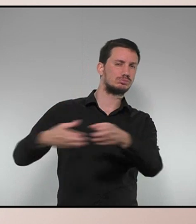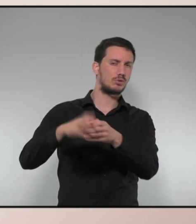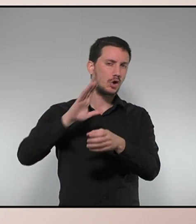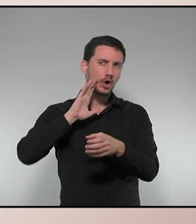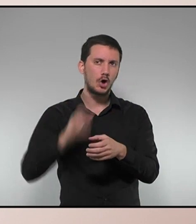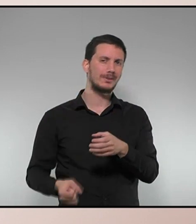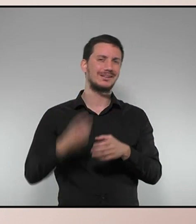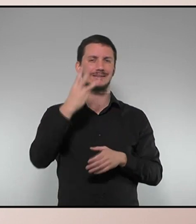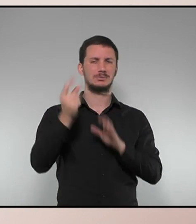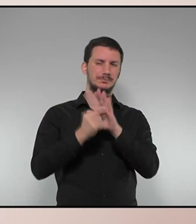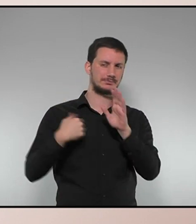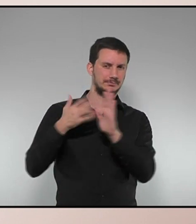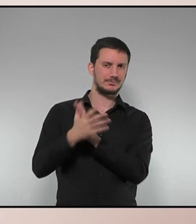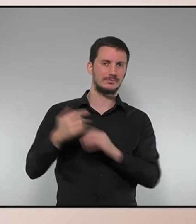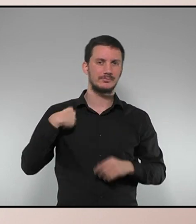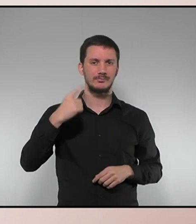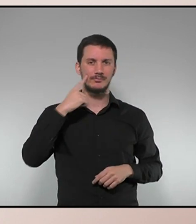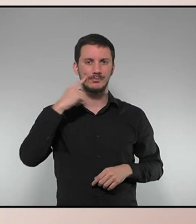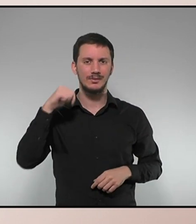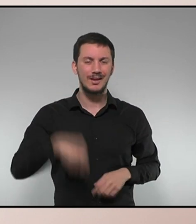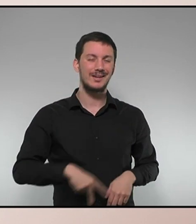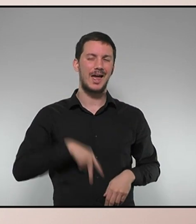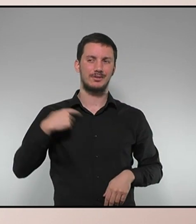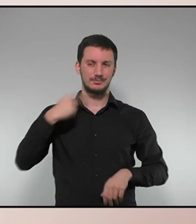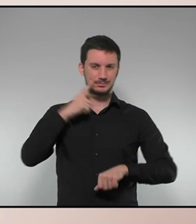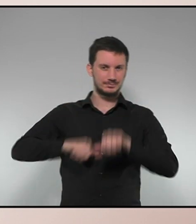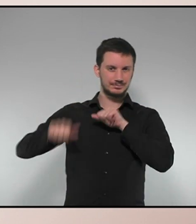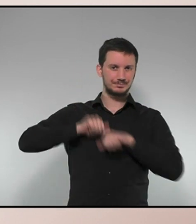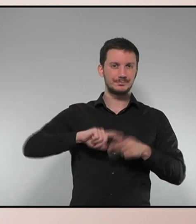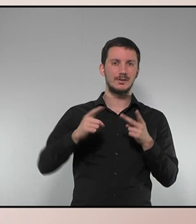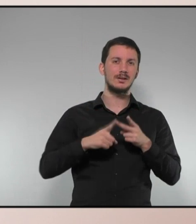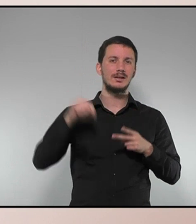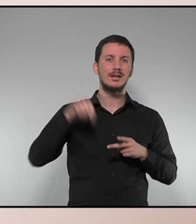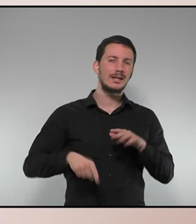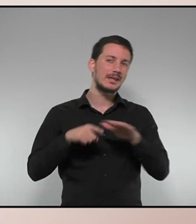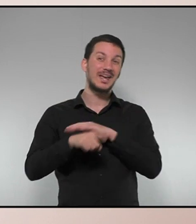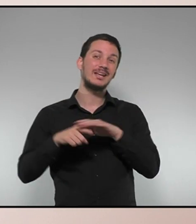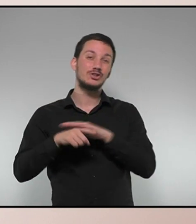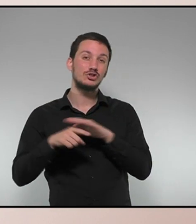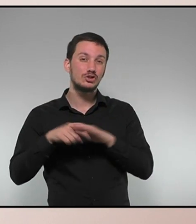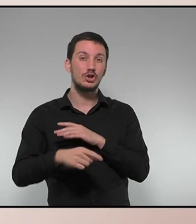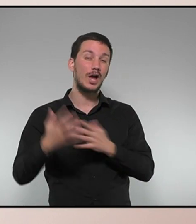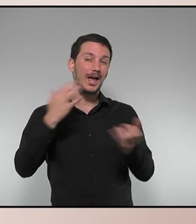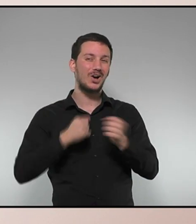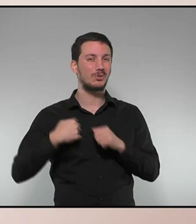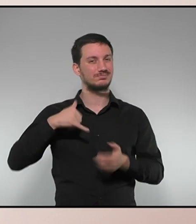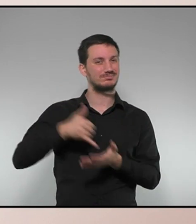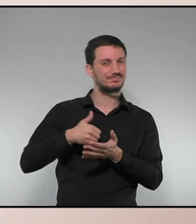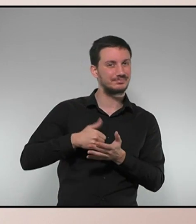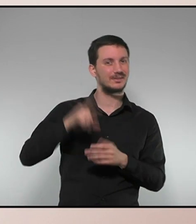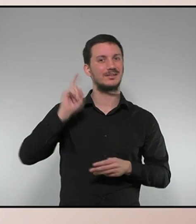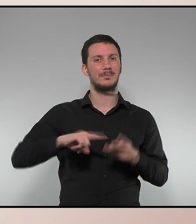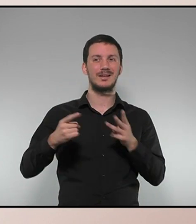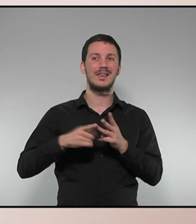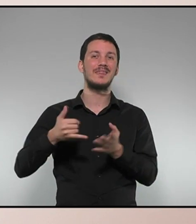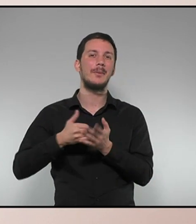tres eixos. el retrocés en l'eix nacional, la mala gestió en l'eix socioeconòmic i la debilitat institucional del seu govern.